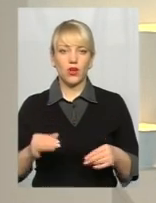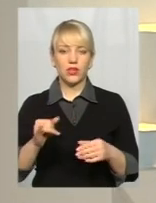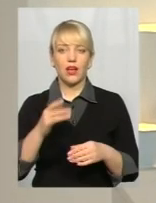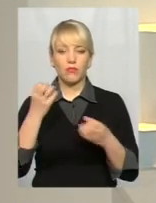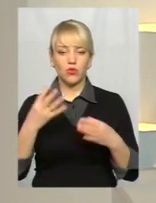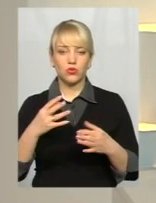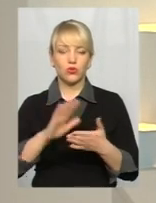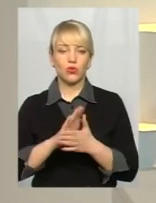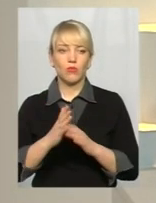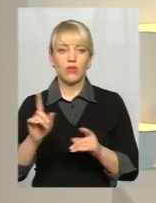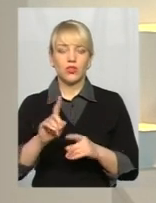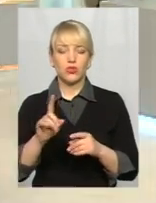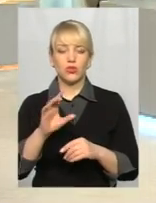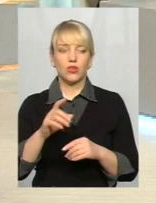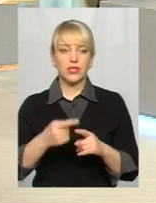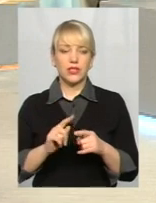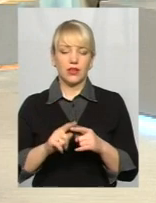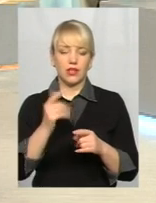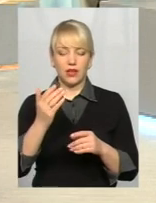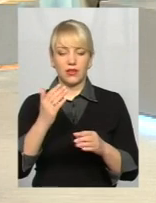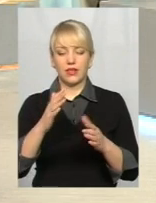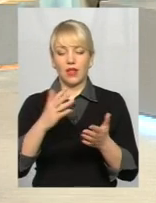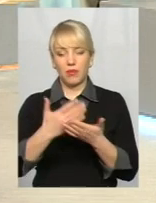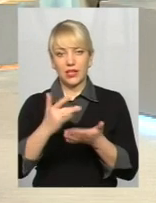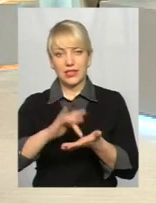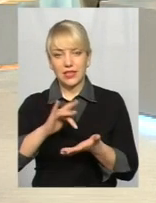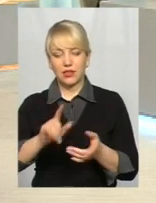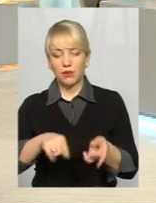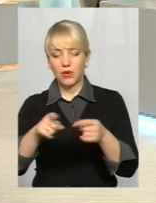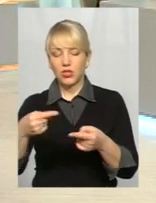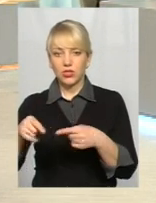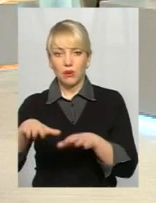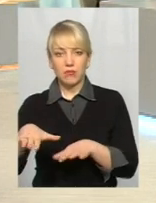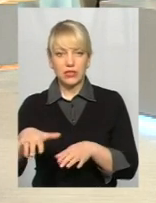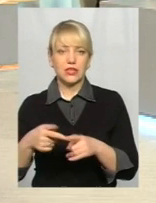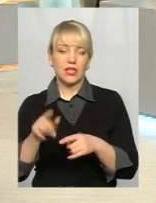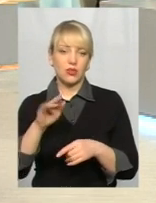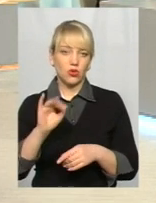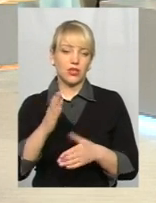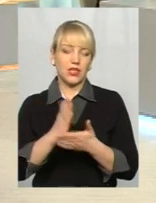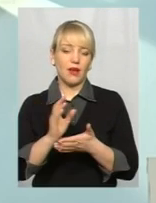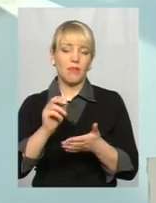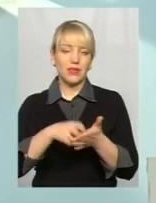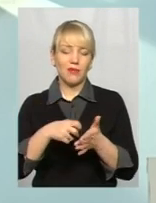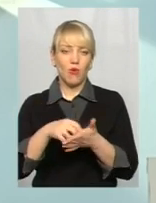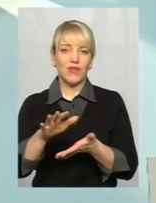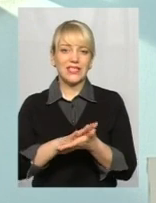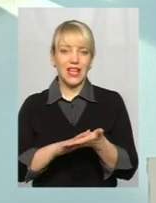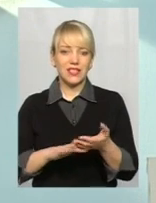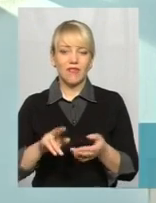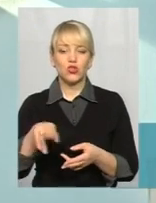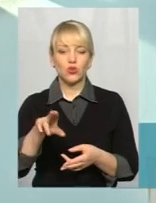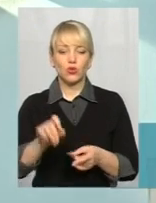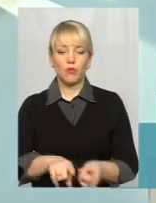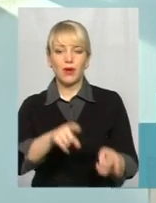домовилися, що от із центру їхні конструкції перенесуть в інші місця? Тоді йде письмова заява від власника рекламної конструкції щодо перенесення